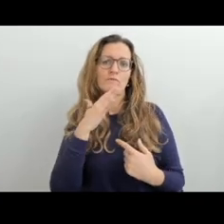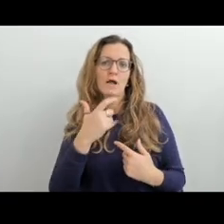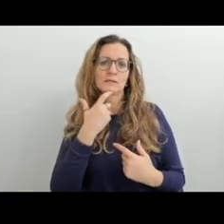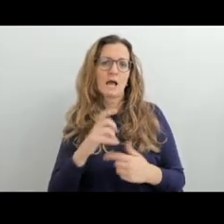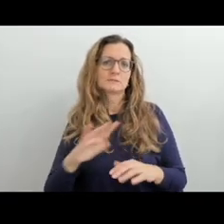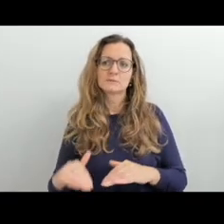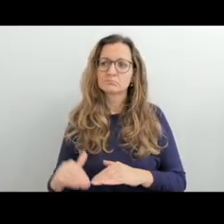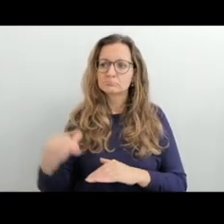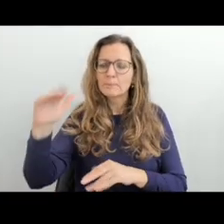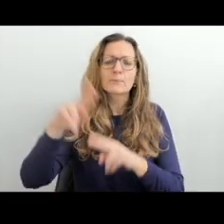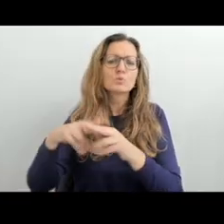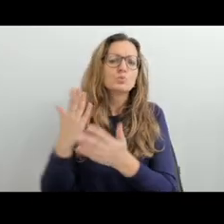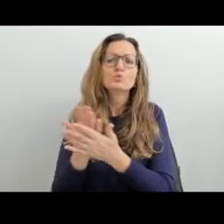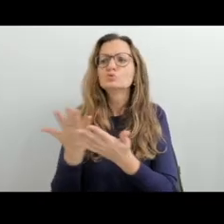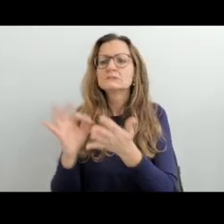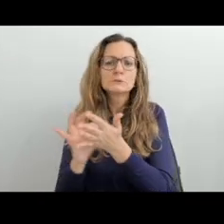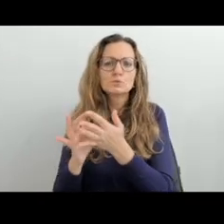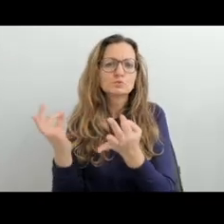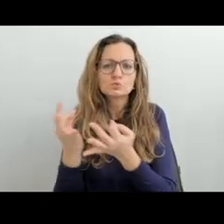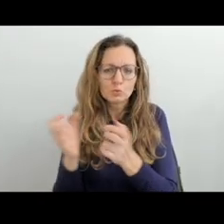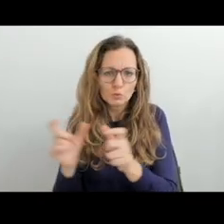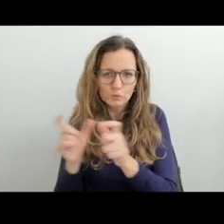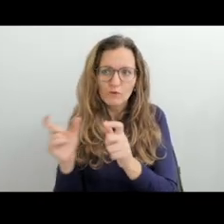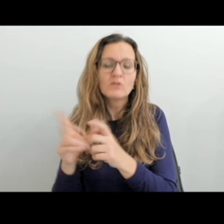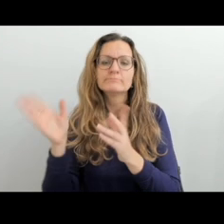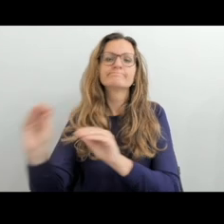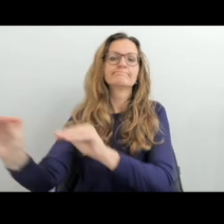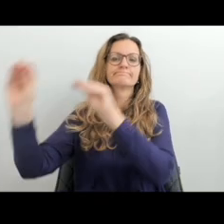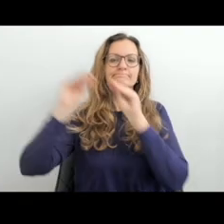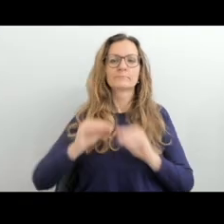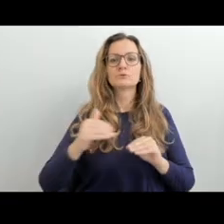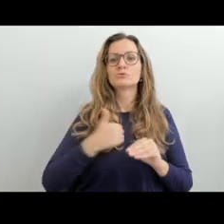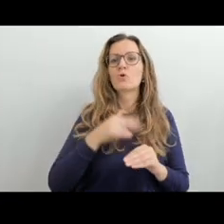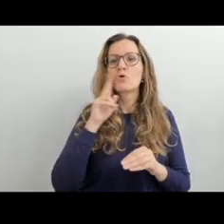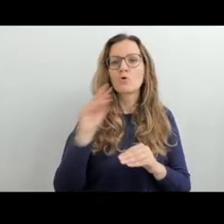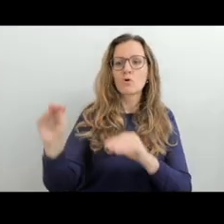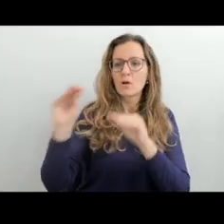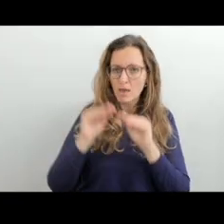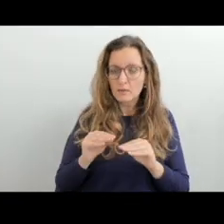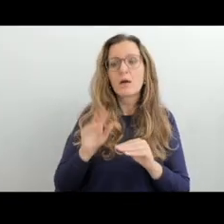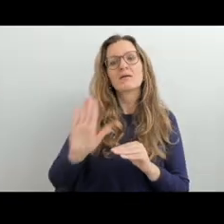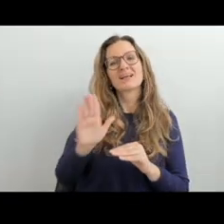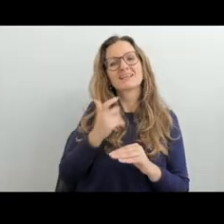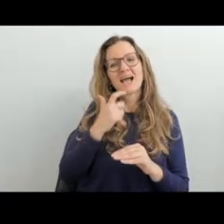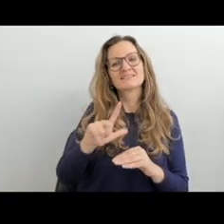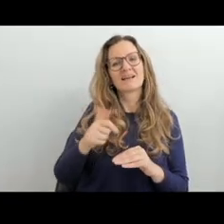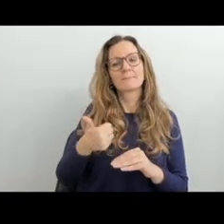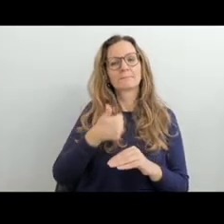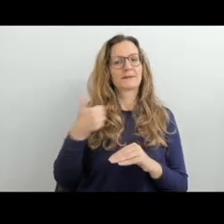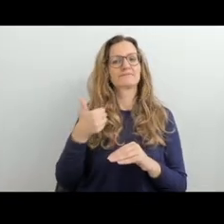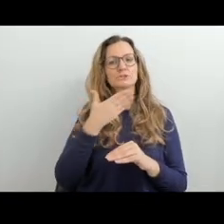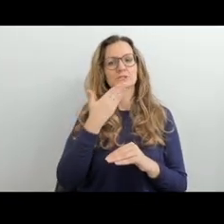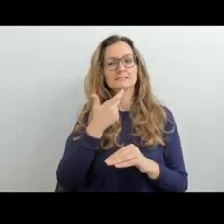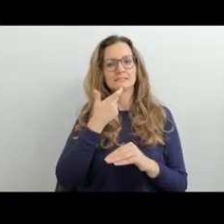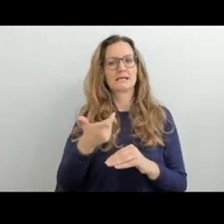běžného vzdělávacího proudu, komunikuje v mluvené češtině a po několika letech z nějakého důvodu přestoupí do školy